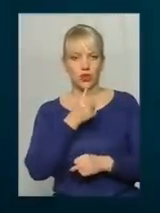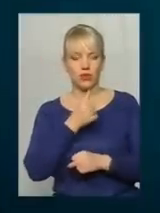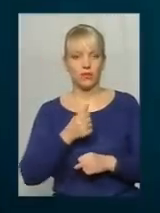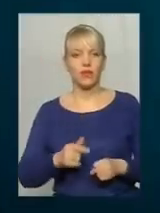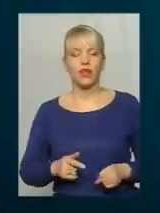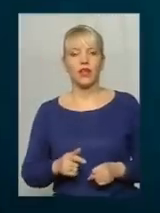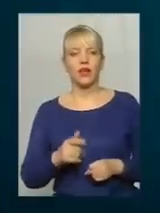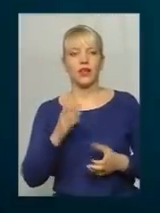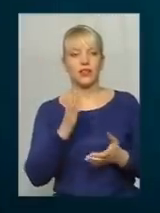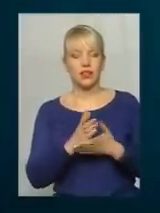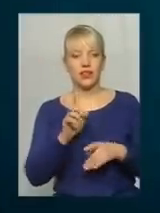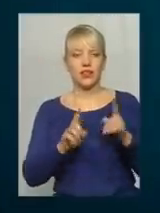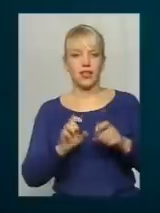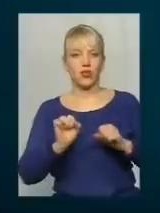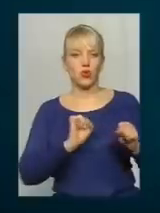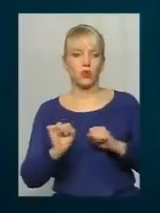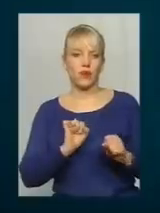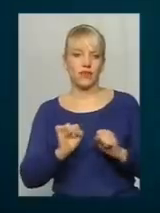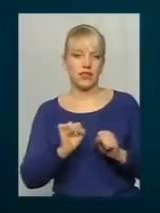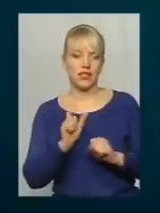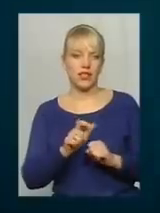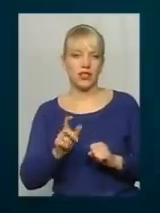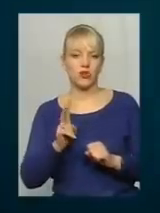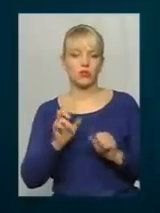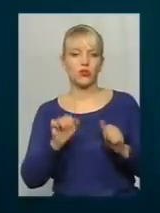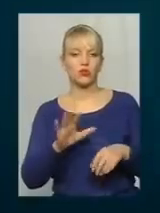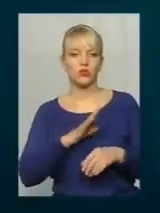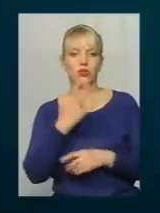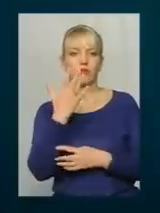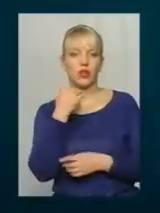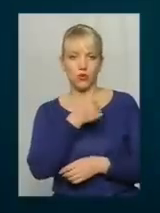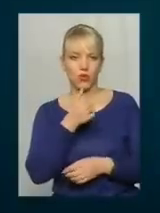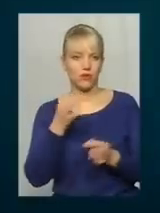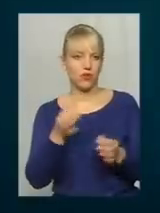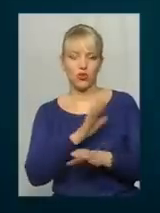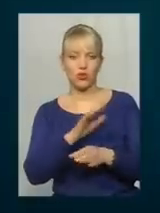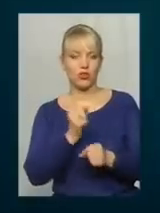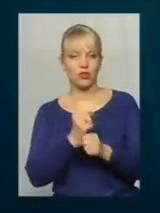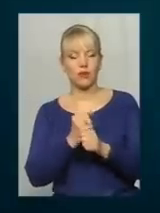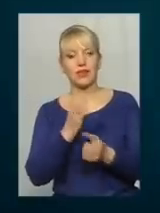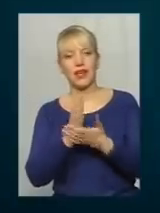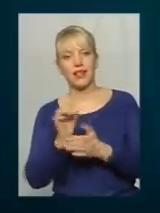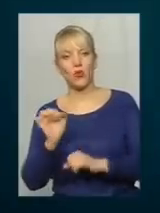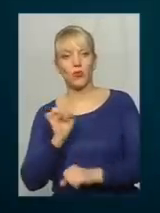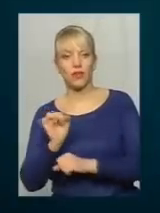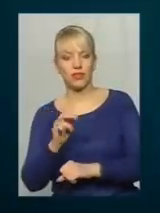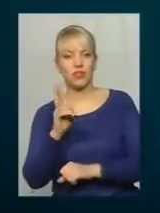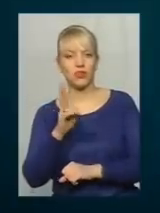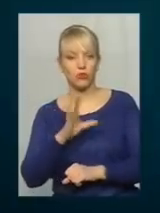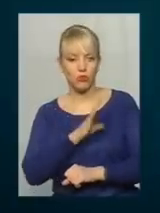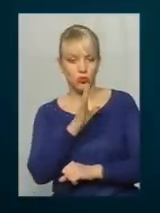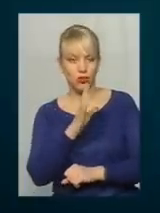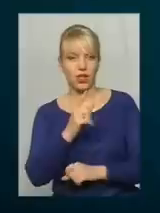деякі управителі, які можуть бути і п'ять років, і нічого не зробити. А може бути управителі, який і буде